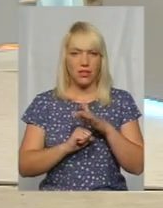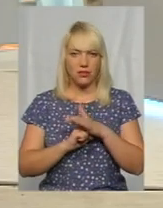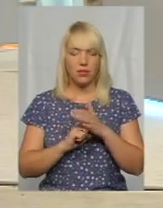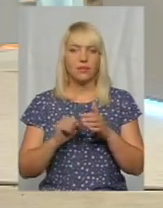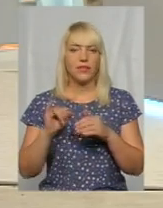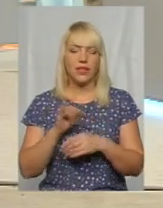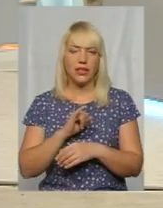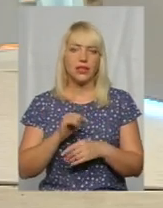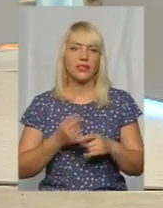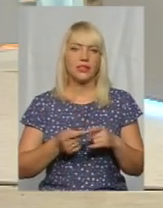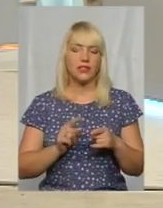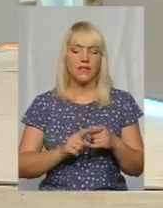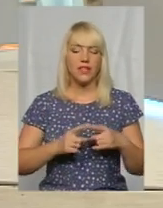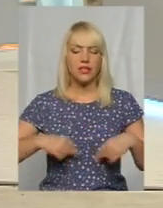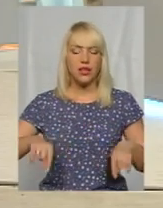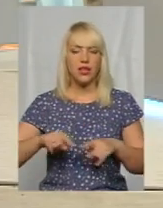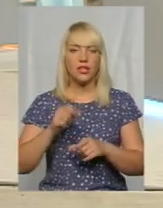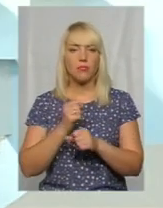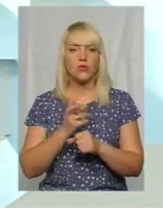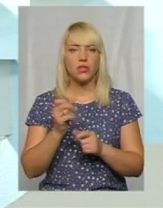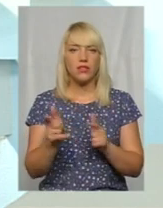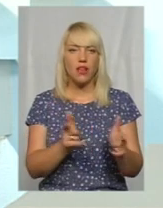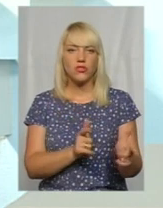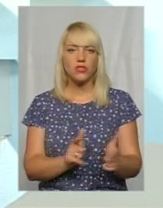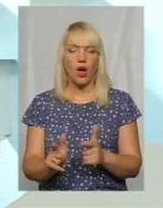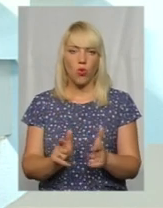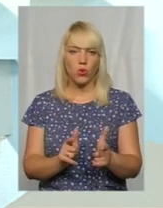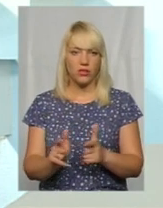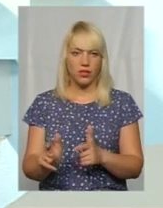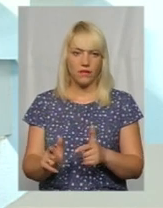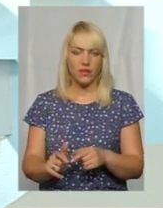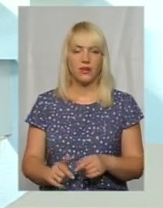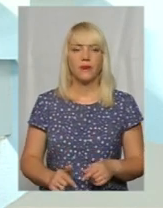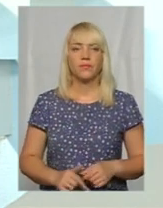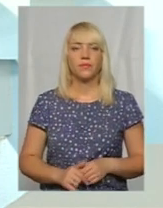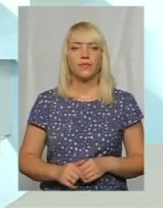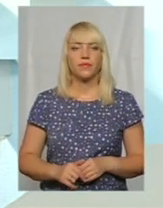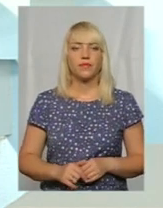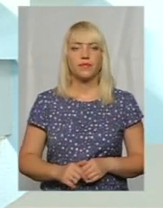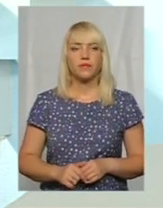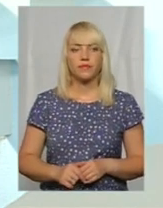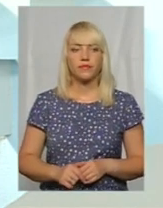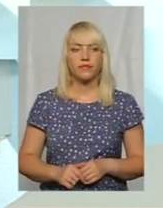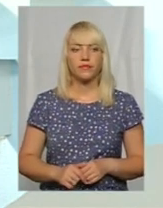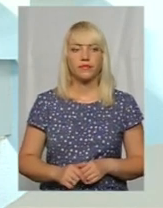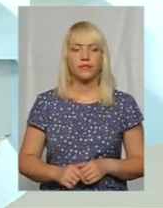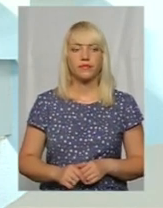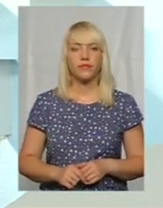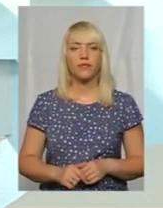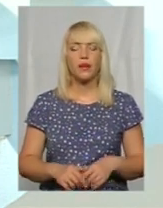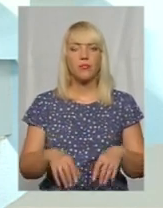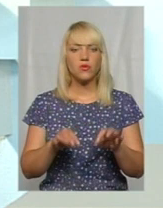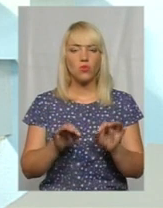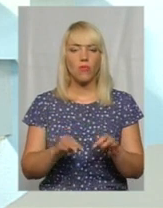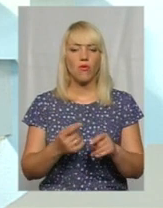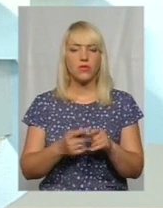то ці відділення працюють на заготівлі, окрім станцій переливання крові працюють ці відділення. То, безумовно,